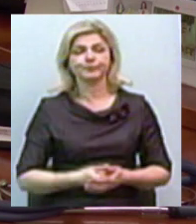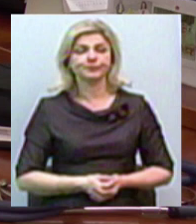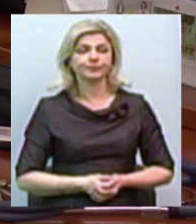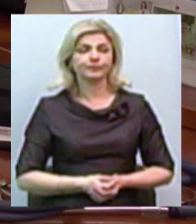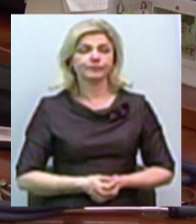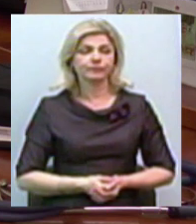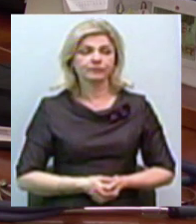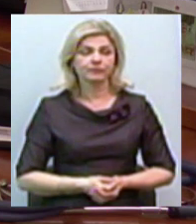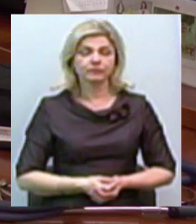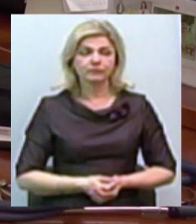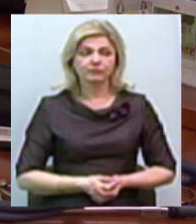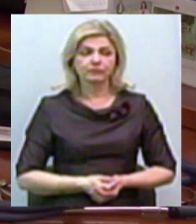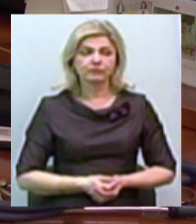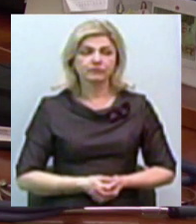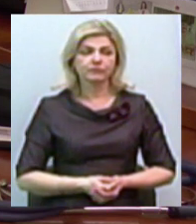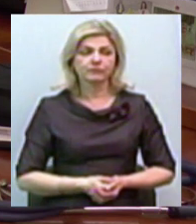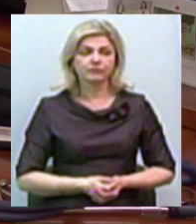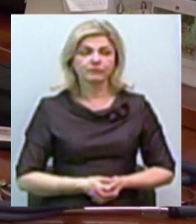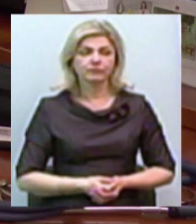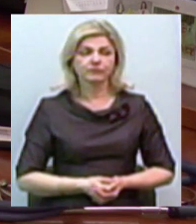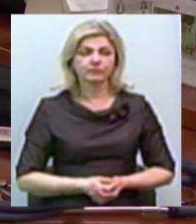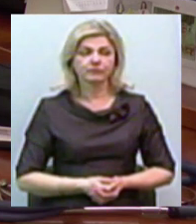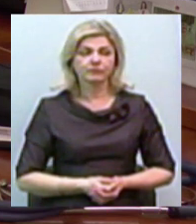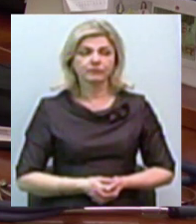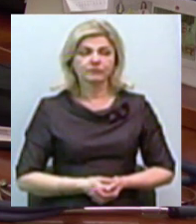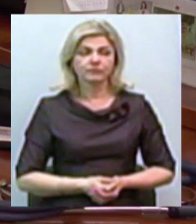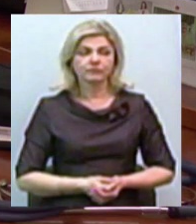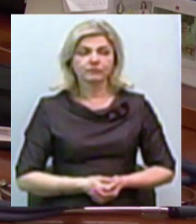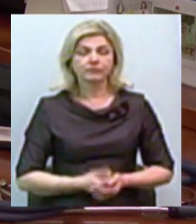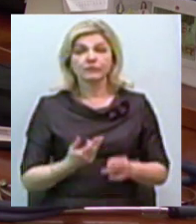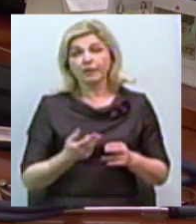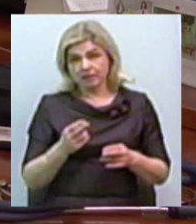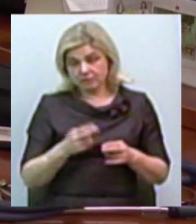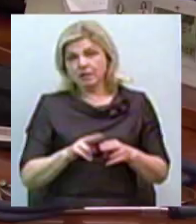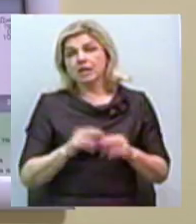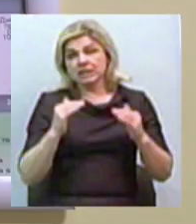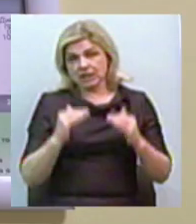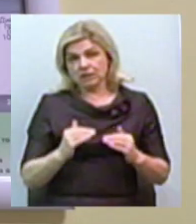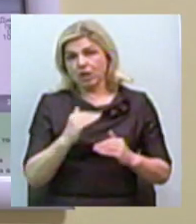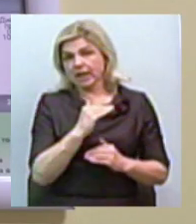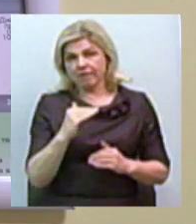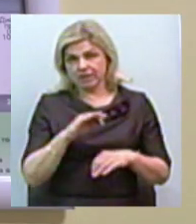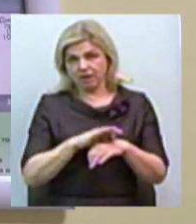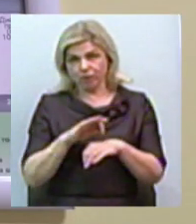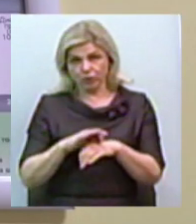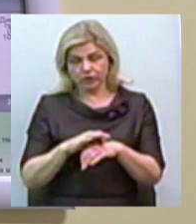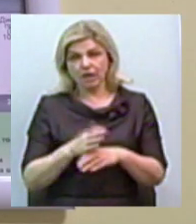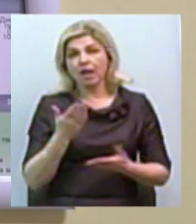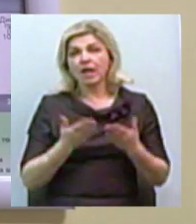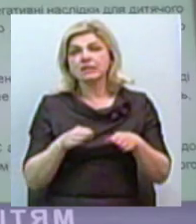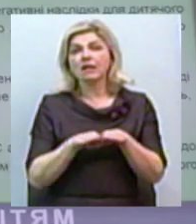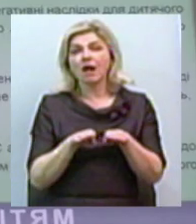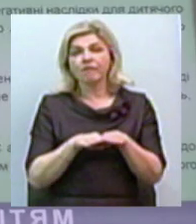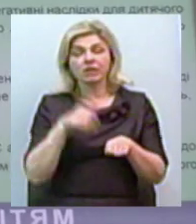це знизило рівень захворюваності. Якщо порівнювати з